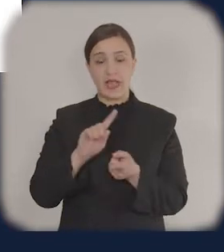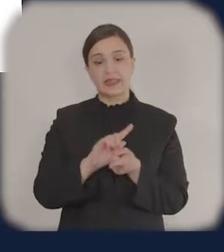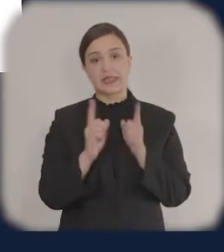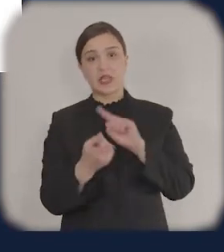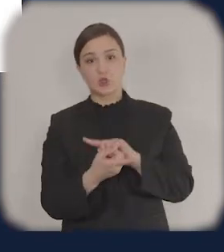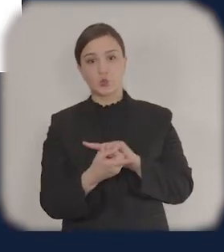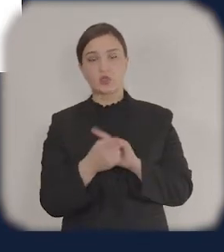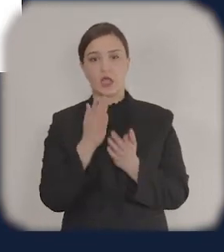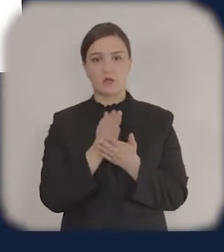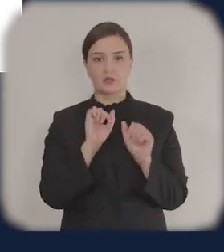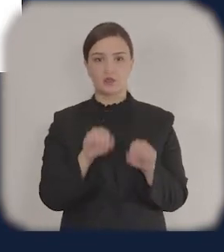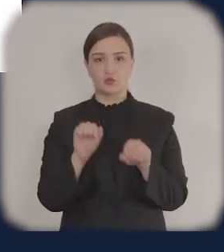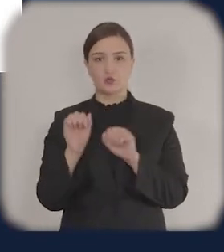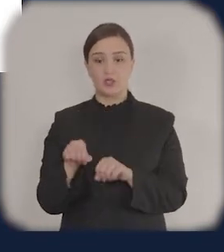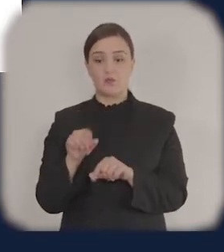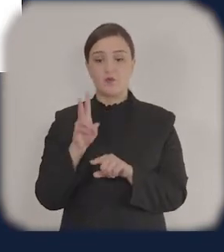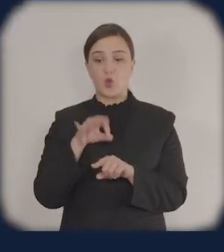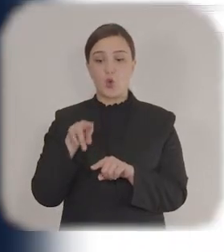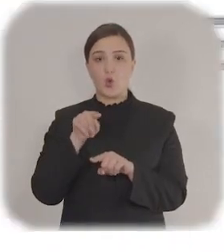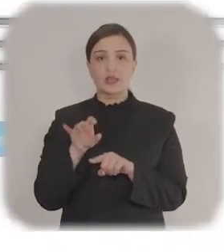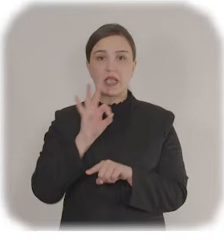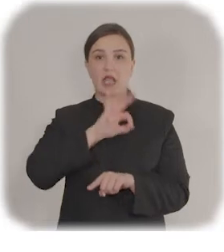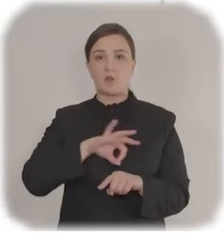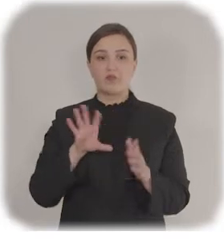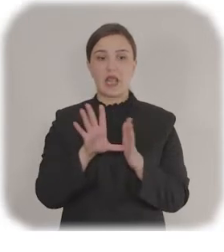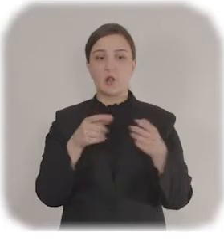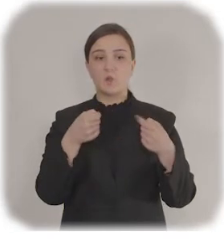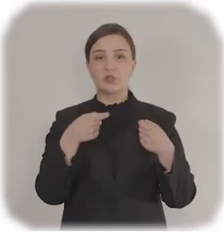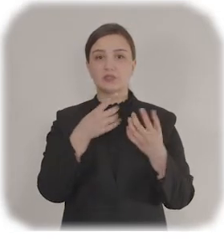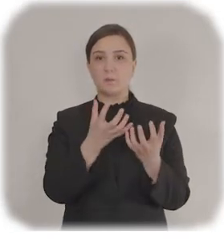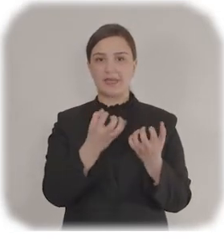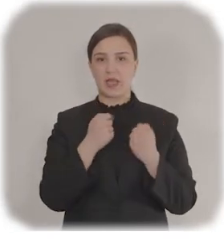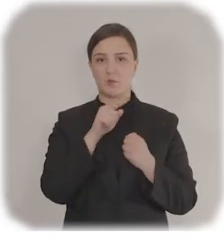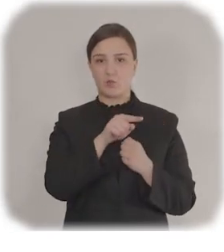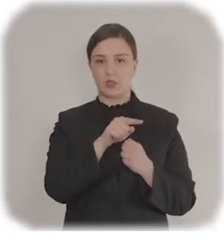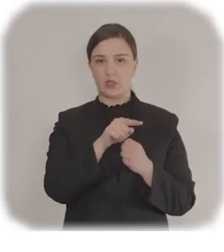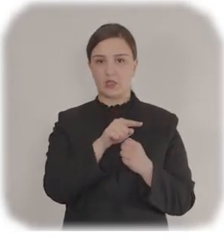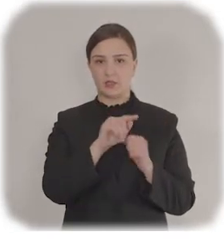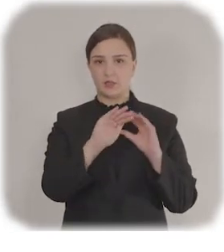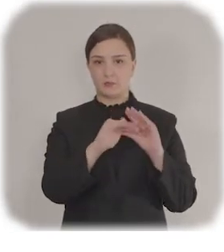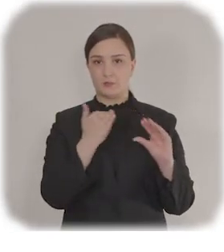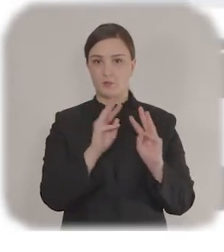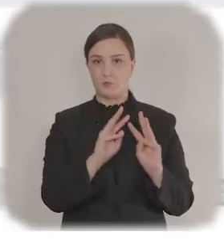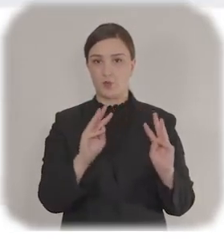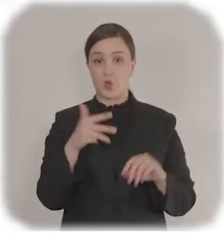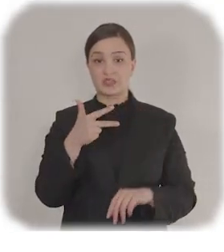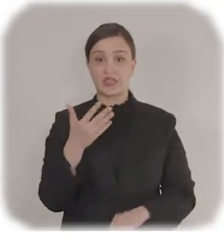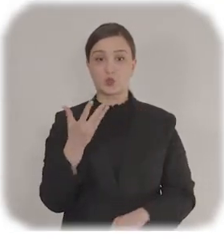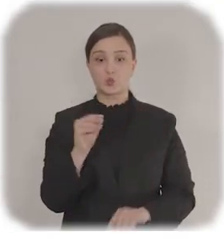qoddan da istifadə edə bilərsiniz. Bunu alternativ olaraq verifikasiya üçün Elpoçda aldığınız linkdən də faydalanabilərsiniz.